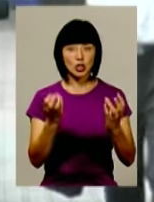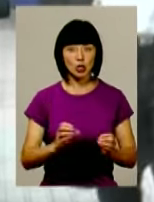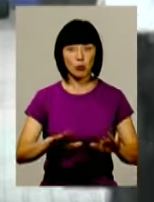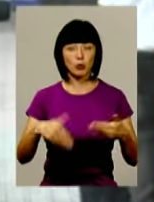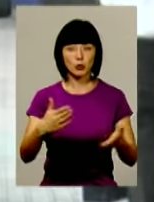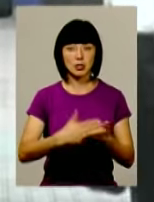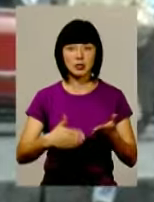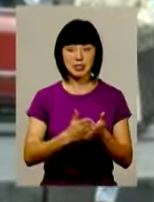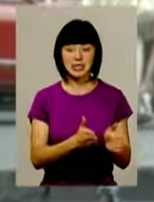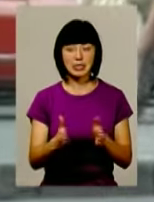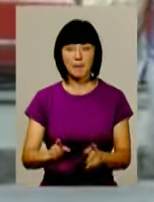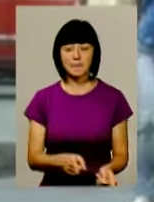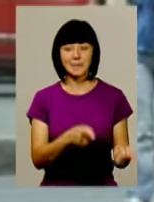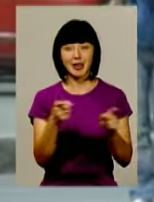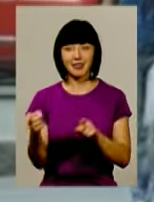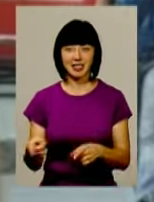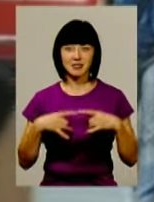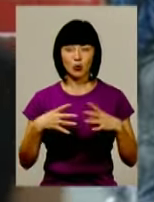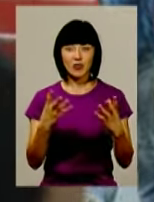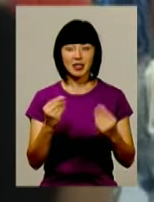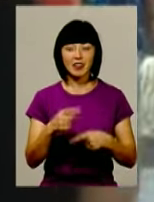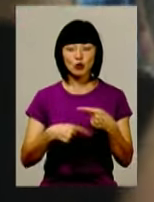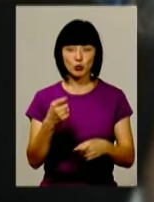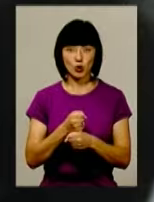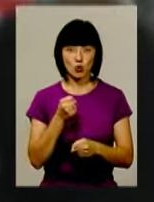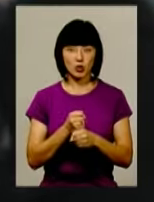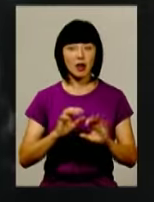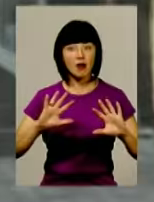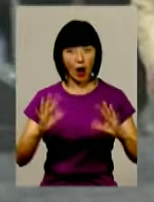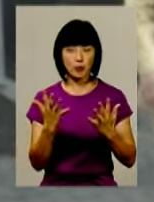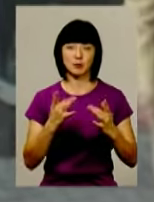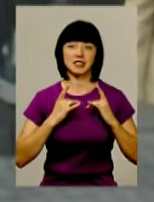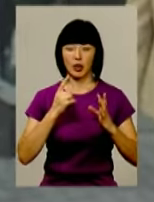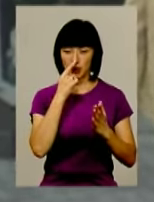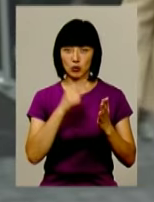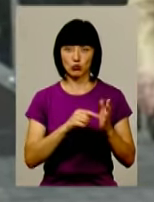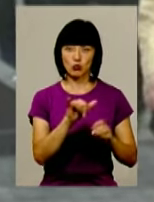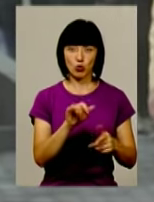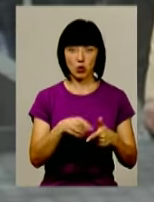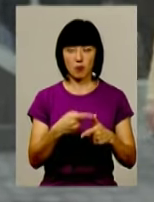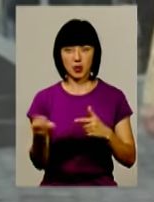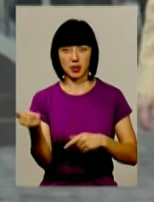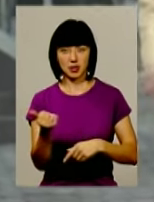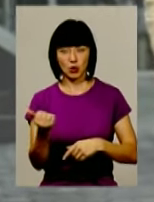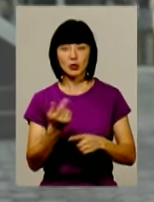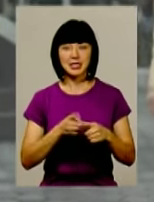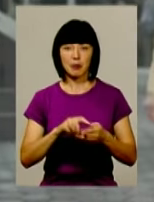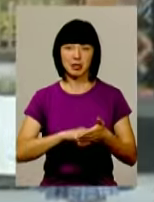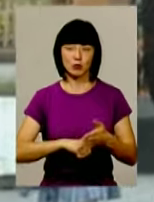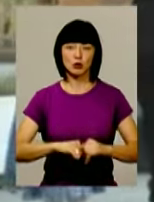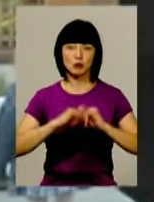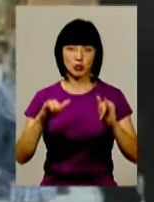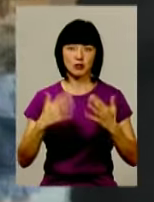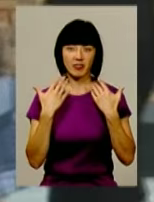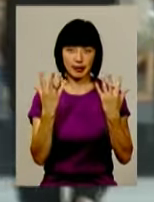скасувати систему перенесення святкових днів на наступні робочі, яка діє у тому разі, коли свято випадає на суботу чи неділю. Адже це призводить до